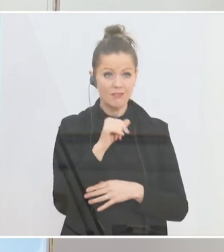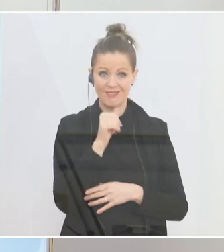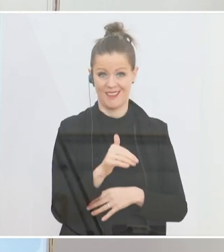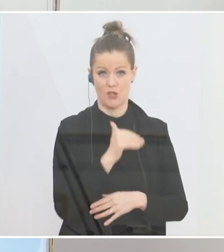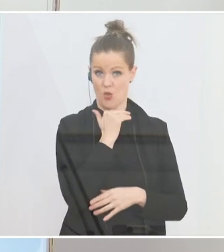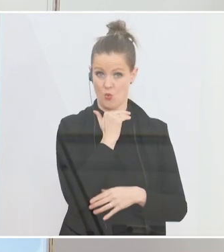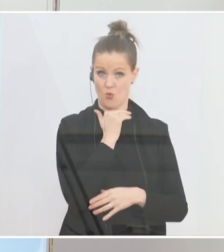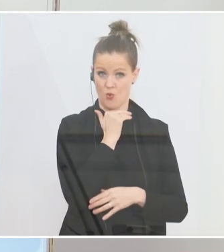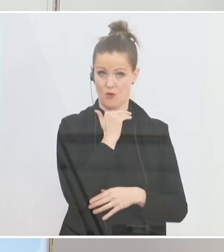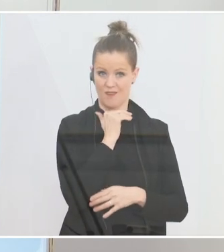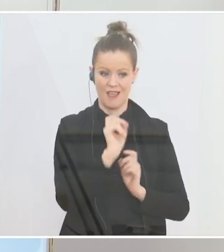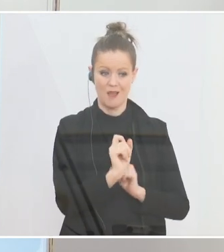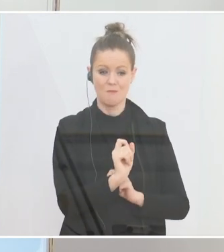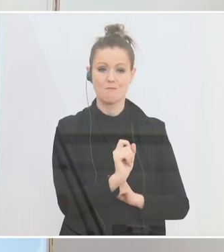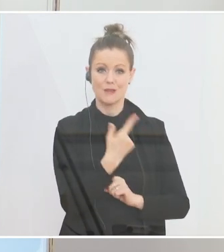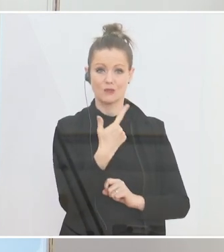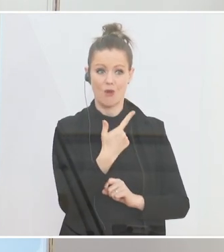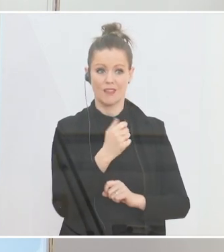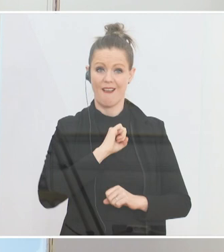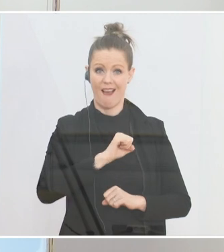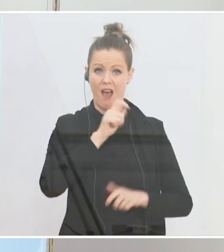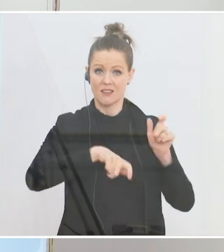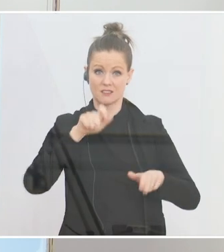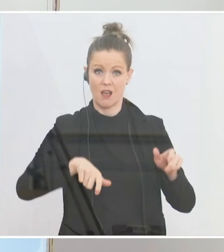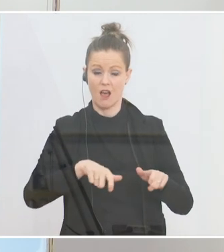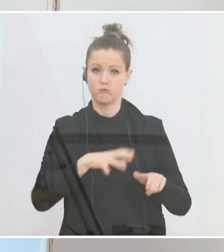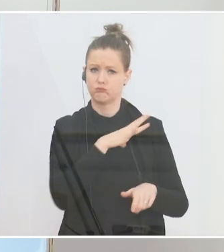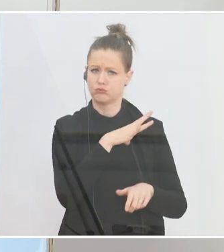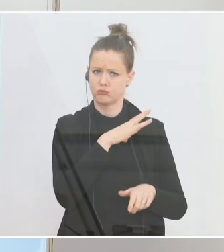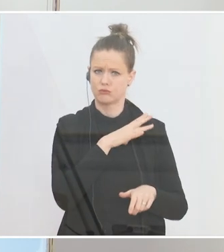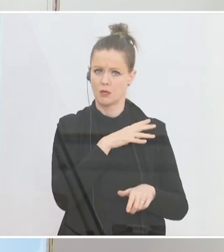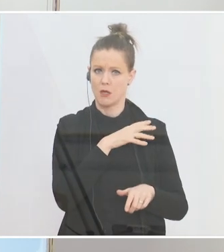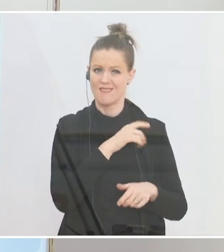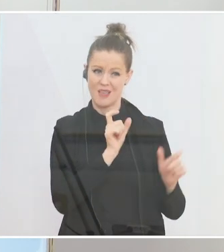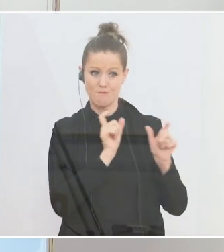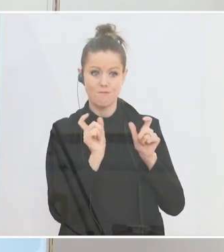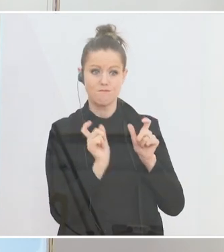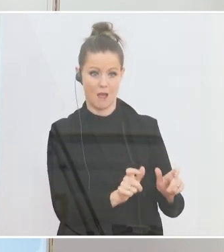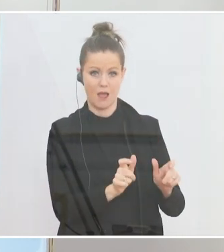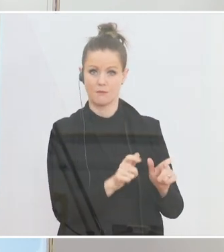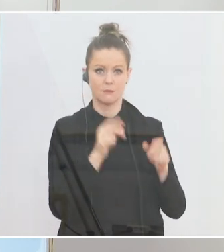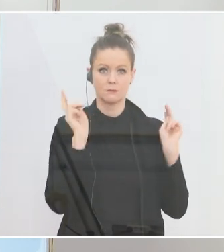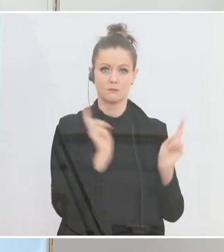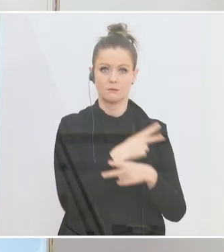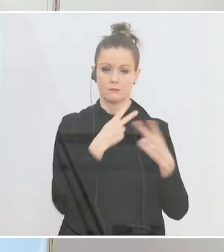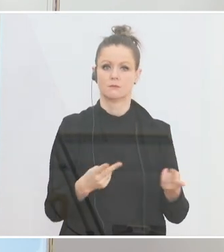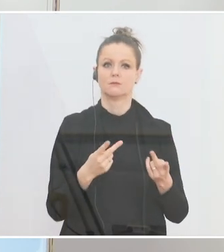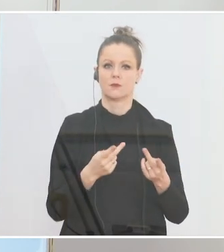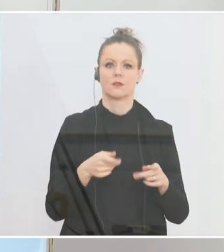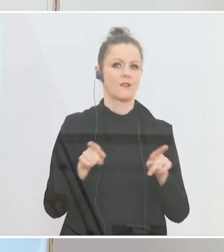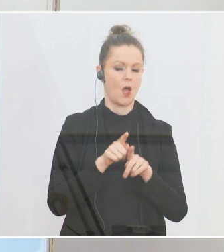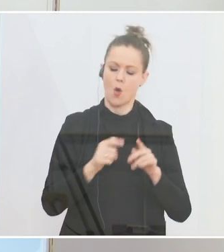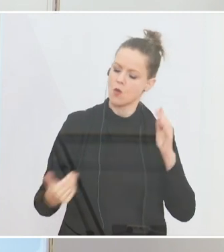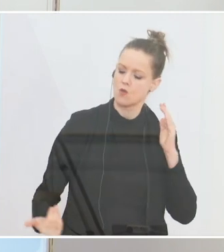reicht, um diese ganz besonders gefährlichen Raser von unseren Straßen daran zu verhindern, dass sie uns alle gefährden, setzen wir auch vollständig